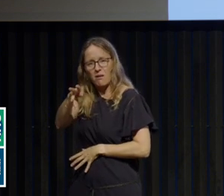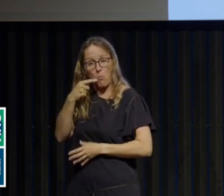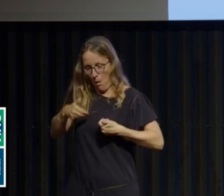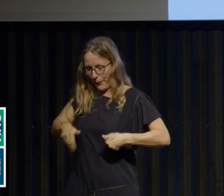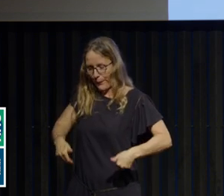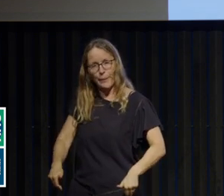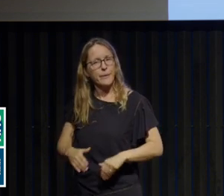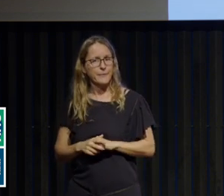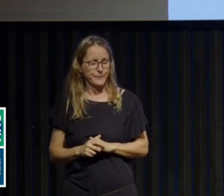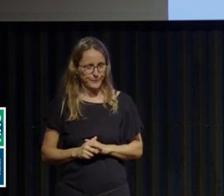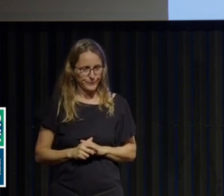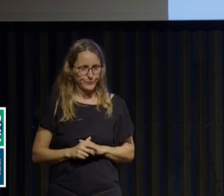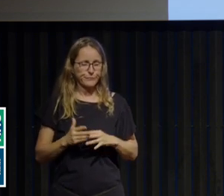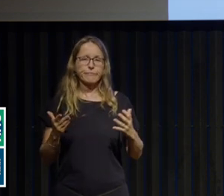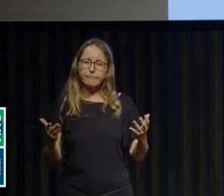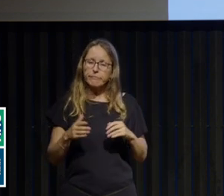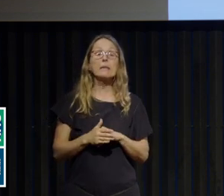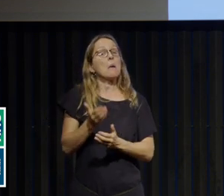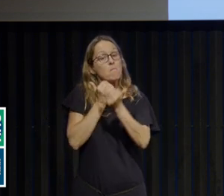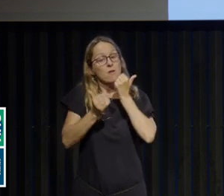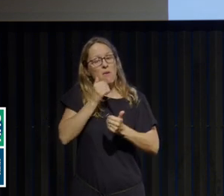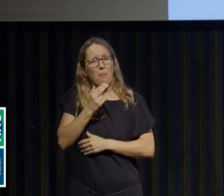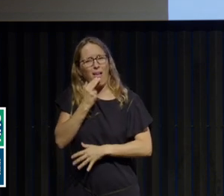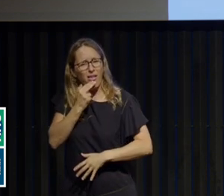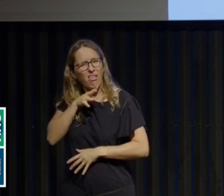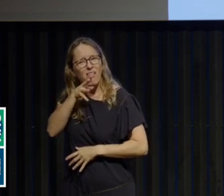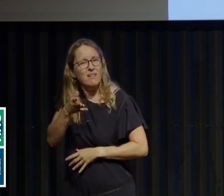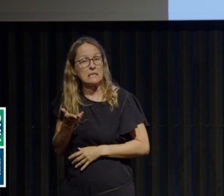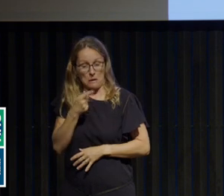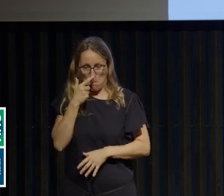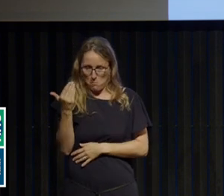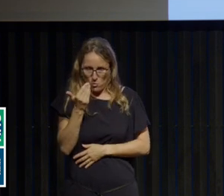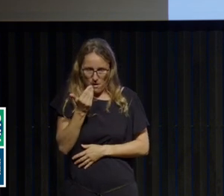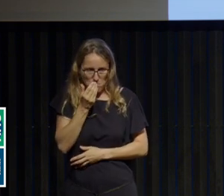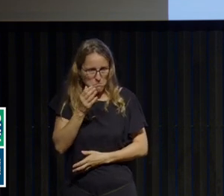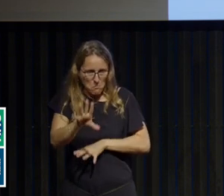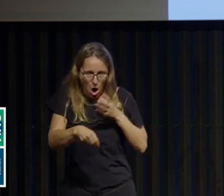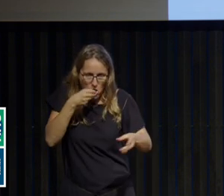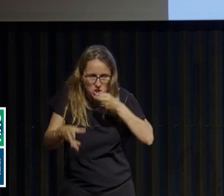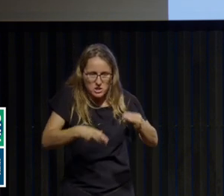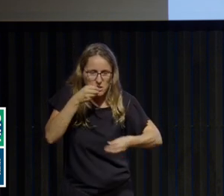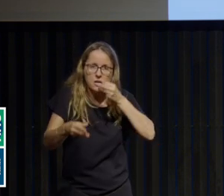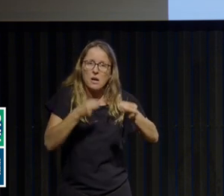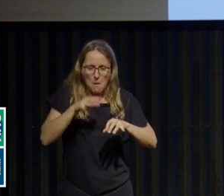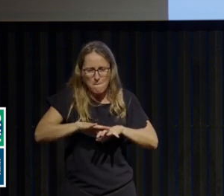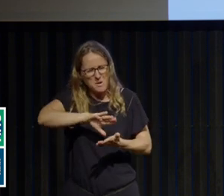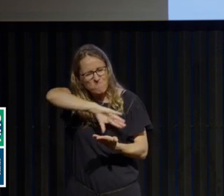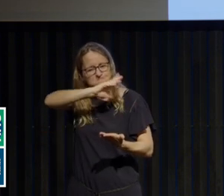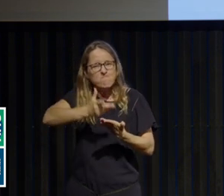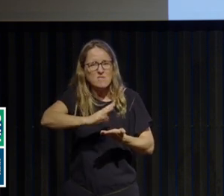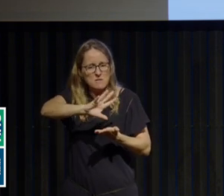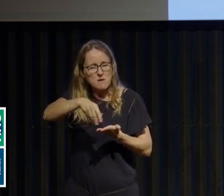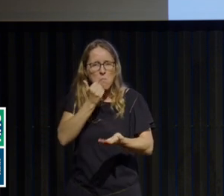Alors, la boulimie nerveuse, bon, c'est un besoin irrépressible et violent de manger avec l'ingestion de grandes quantités de nourriture